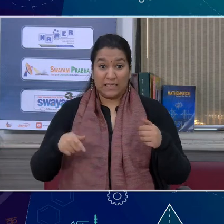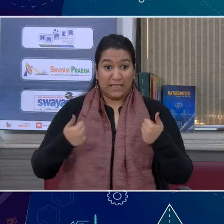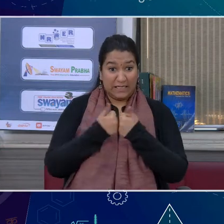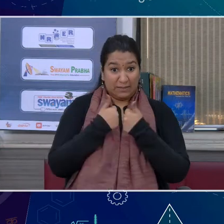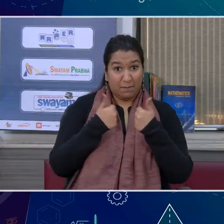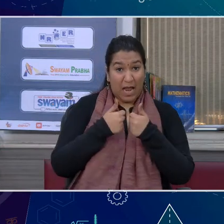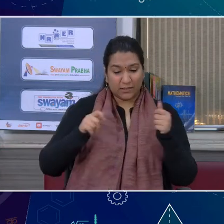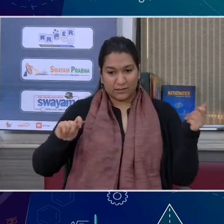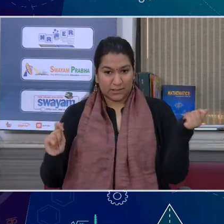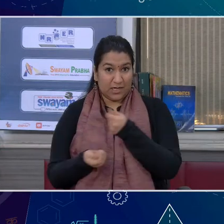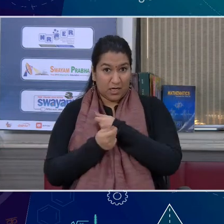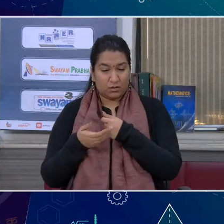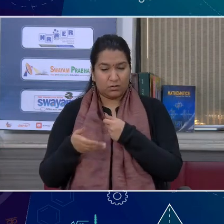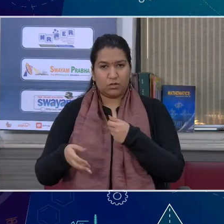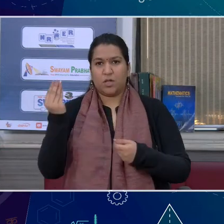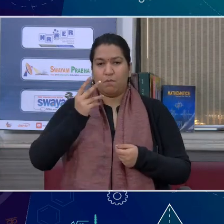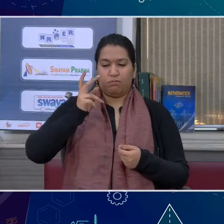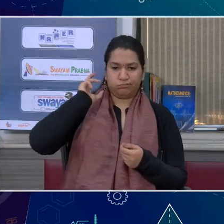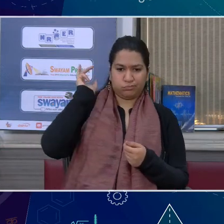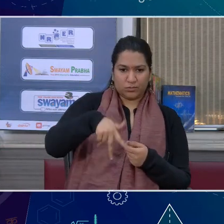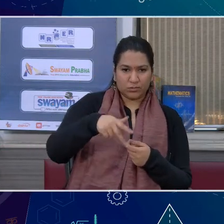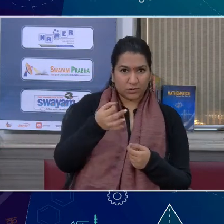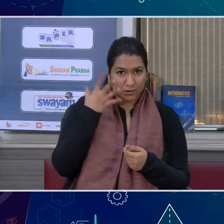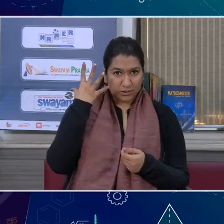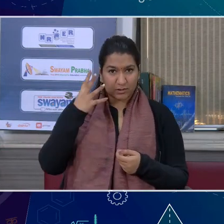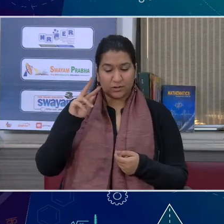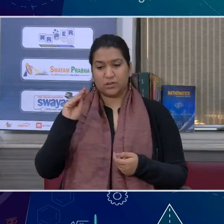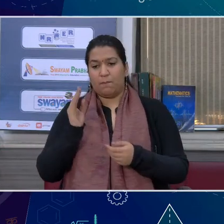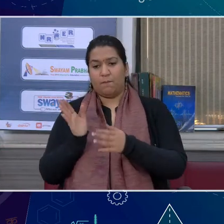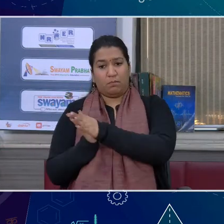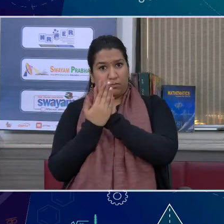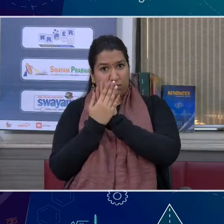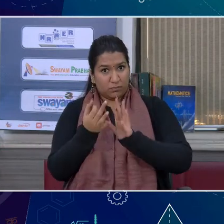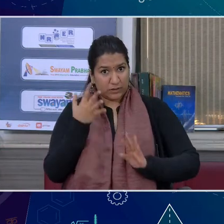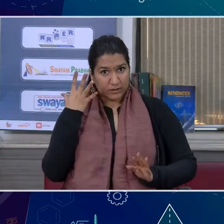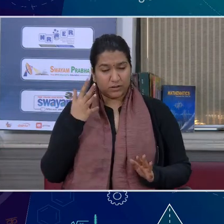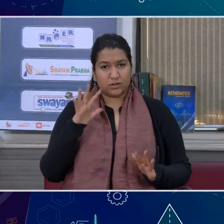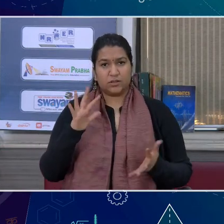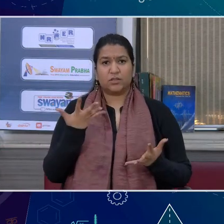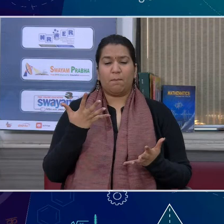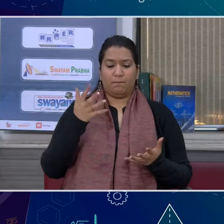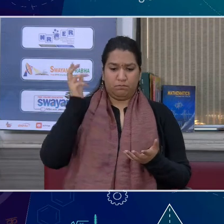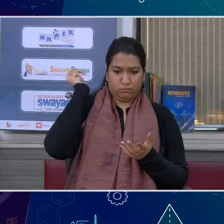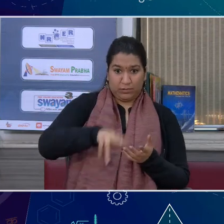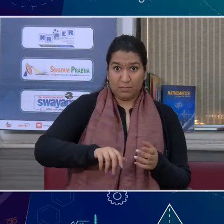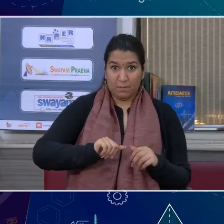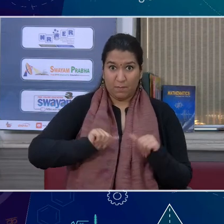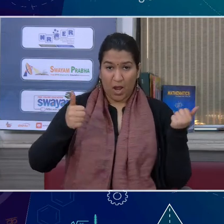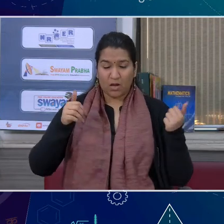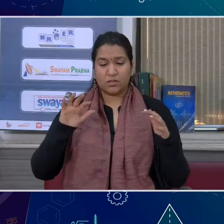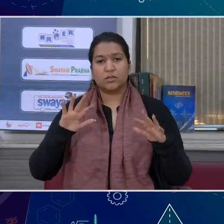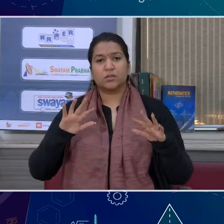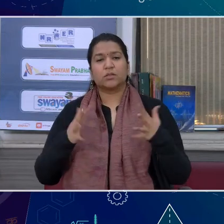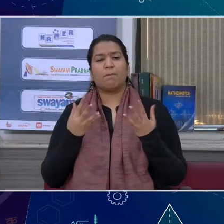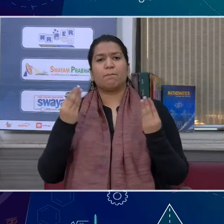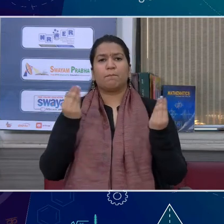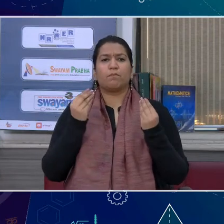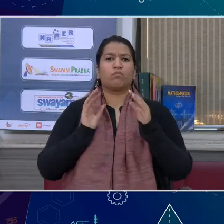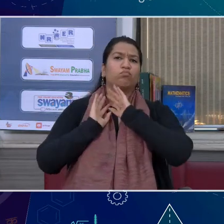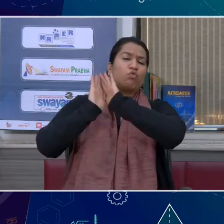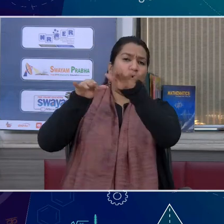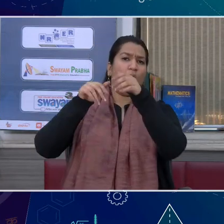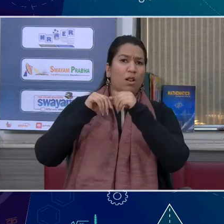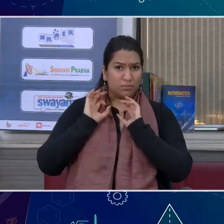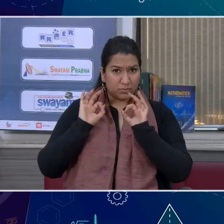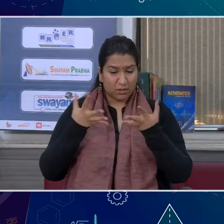एक अलग विशेष्टा है कोई गेण्दवास बहुत अच्छा कोई बल्नेवास बहुत अच्छा कोई विकट की पर है वो मैब कोछ